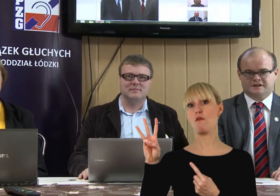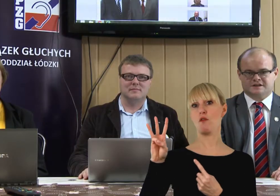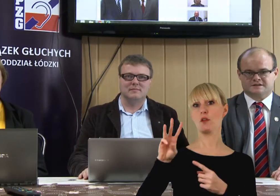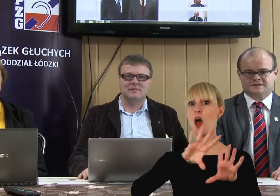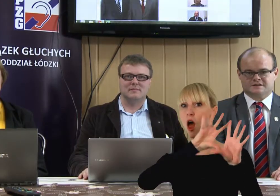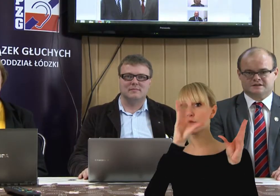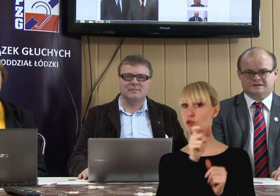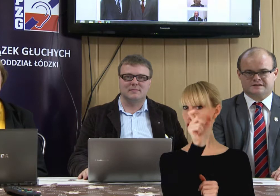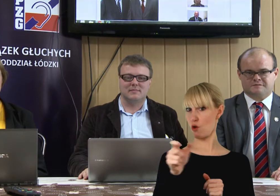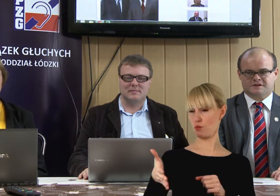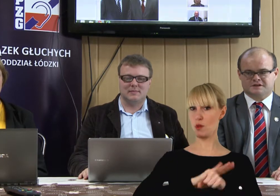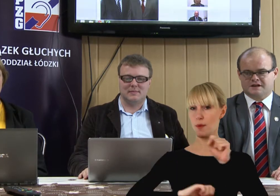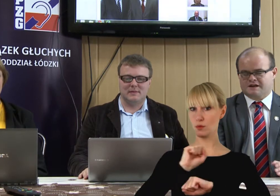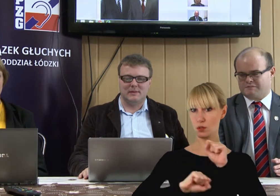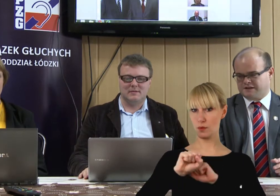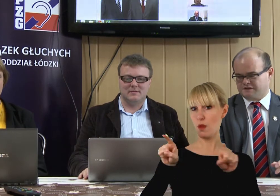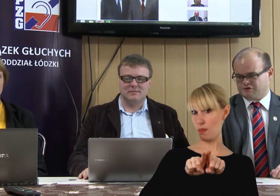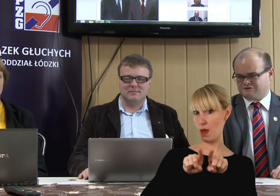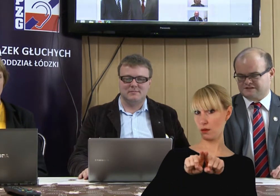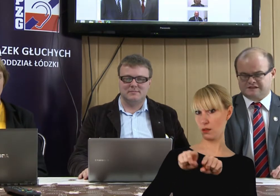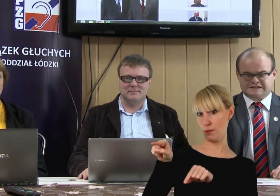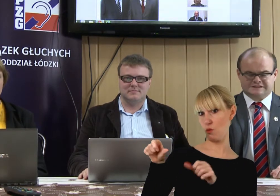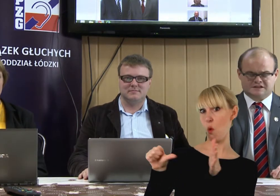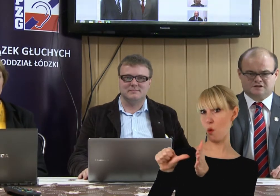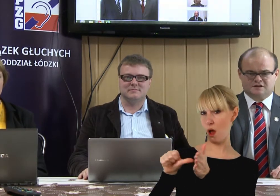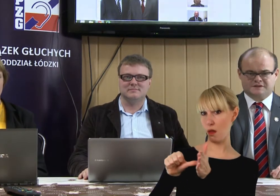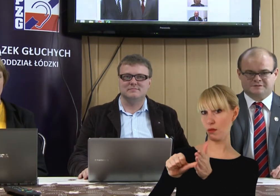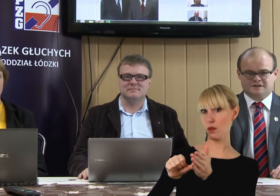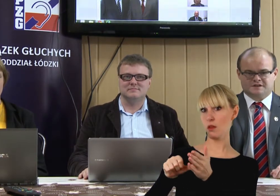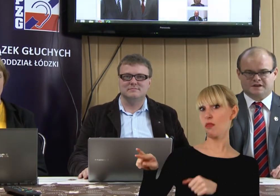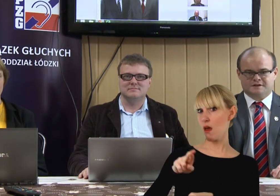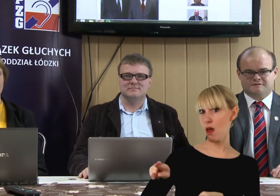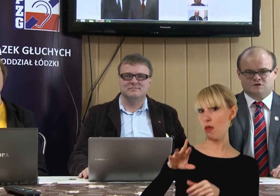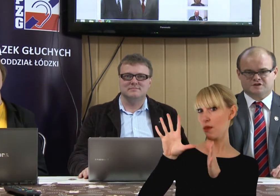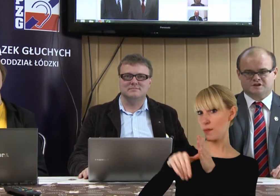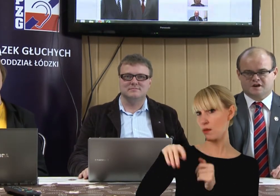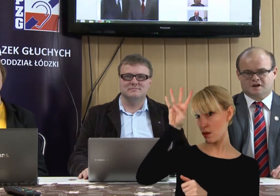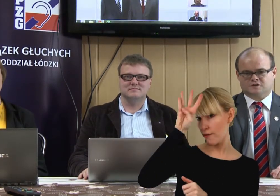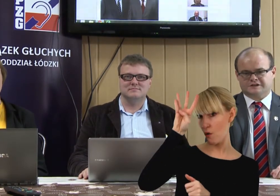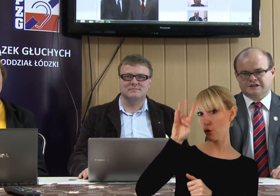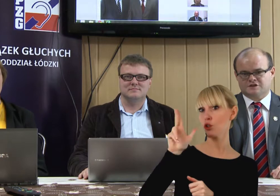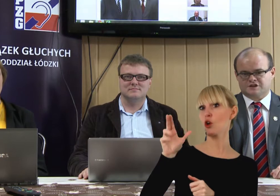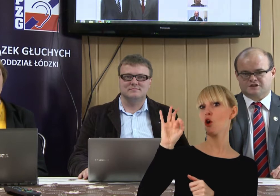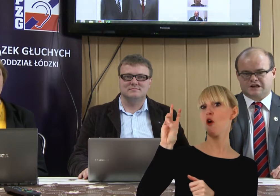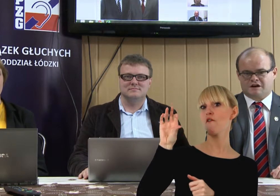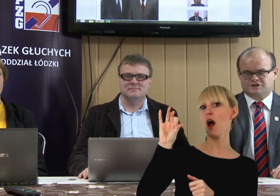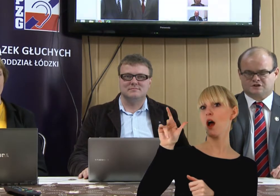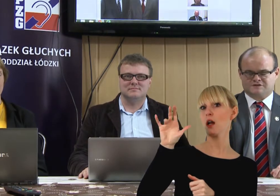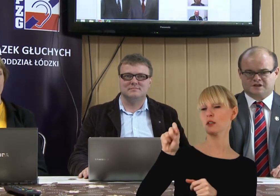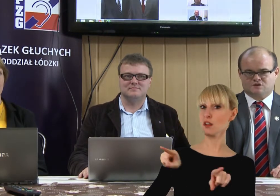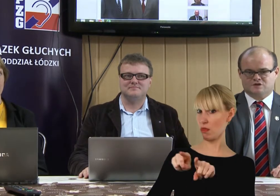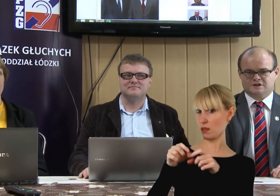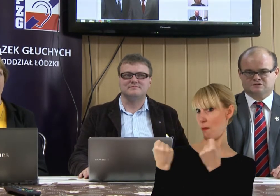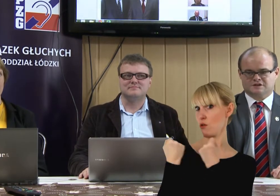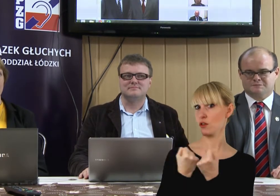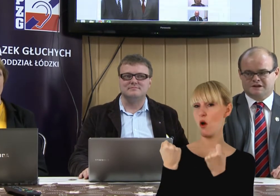Jest z nami Pan Piotr Kowalski, kandydat do miady miejskiej w Łodzi i jednocześnie działa Trzy